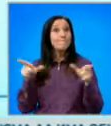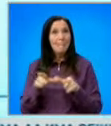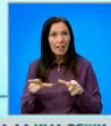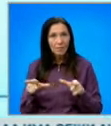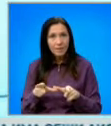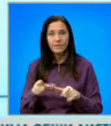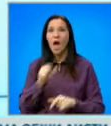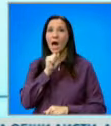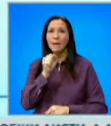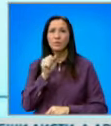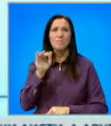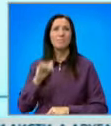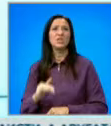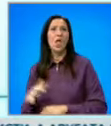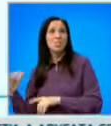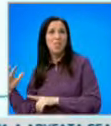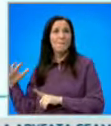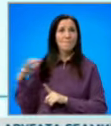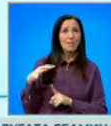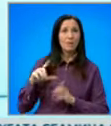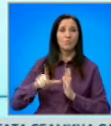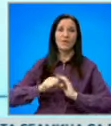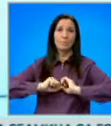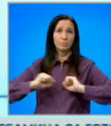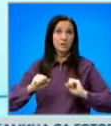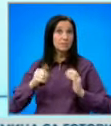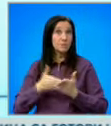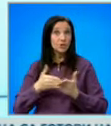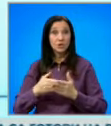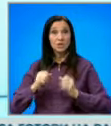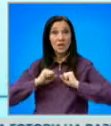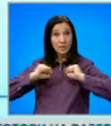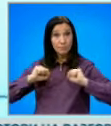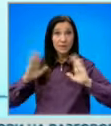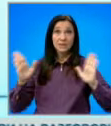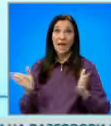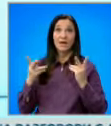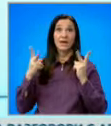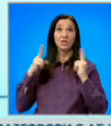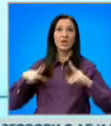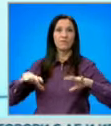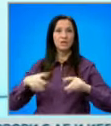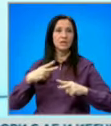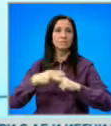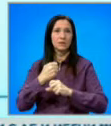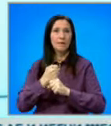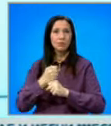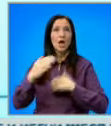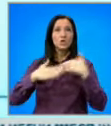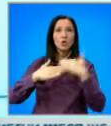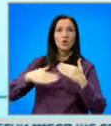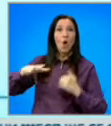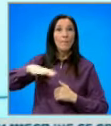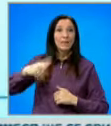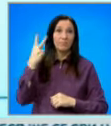репортер беше брутално нападнат по време на протести. Причина за демонстрациите стане решение на властите да спрят работата на строителните